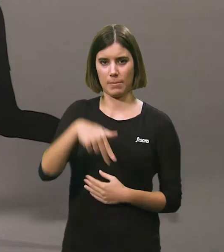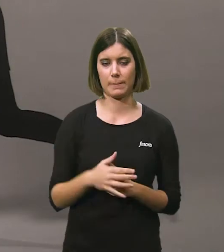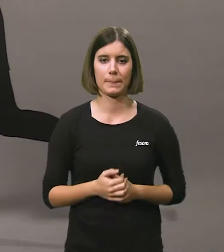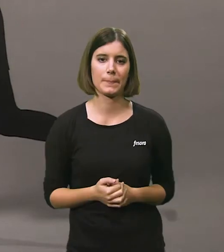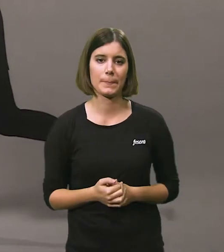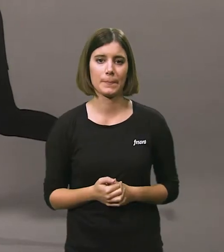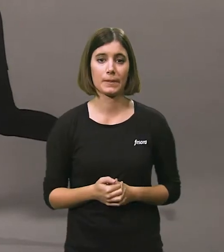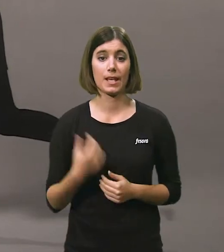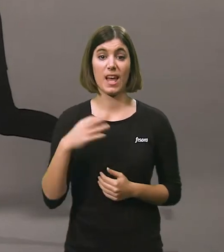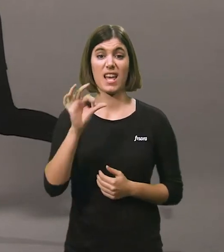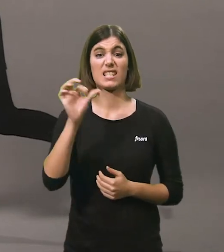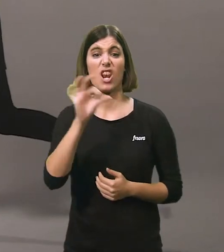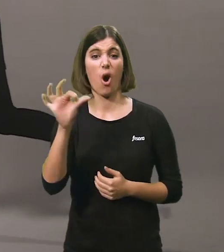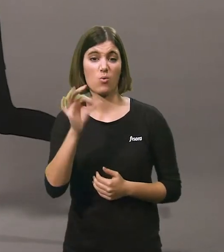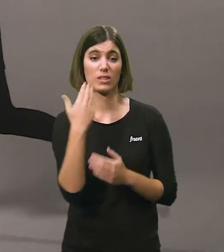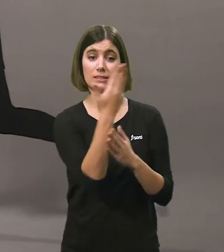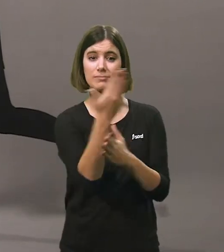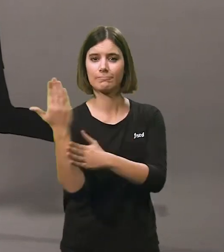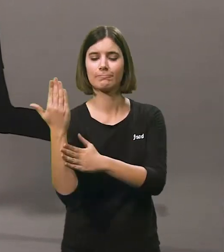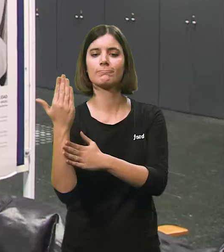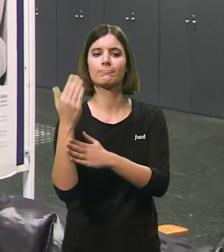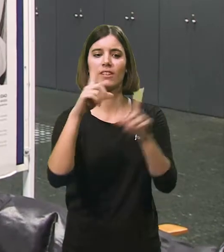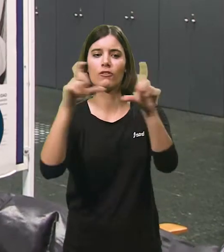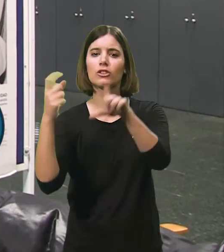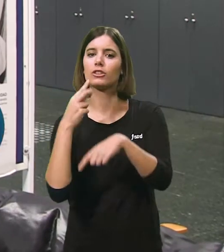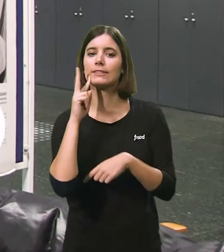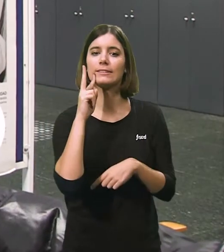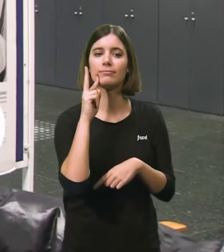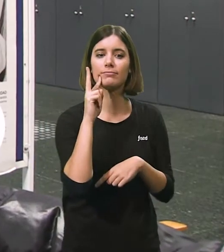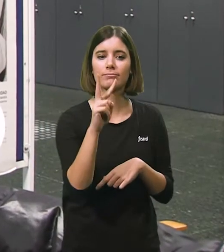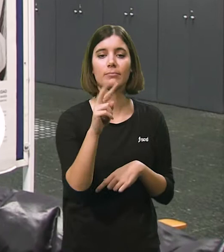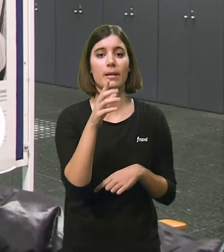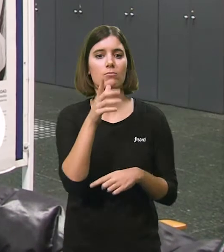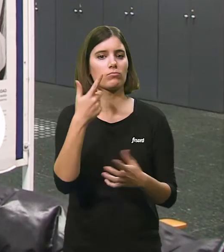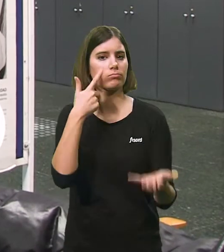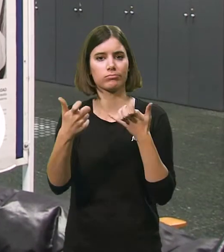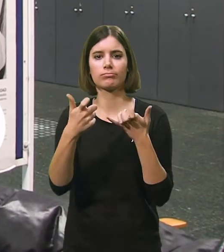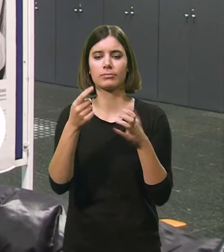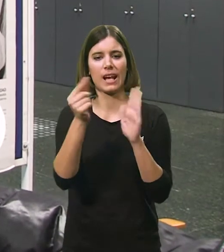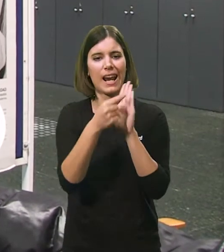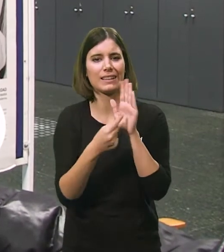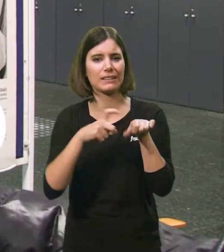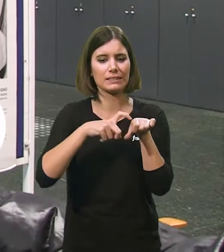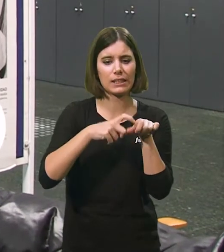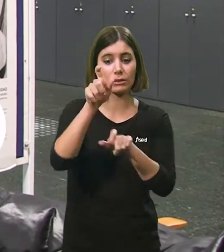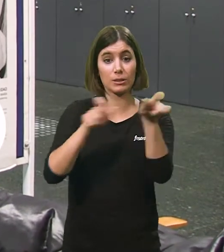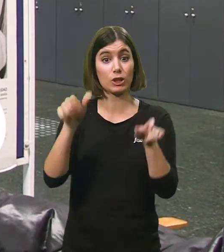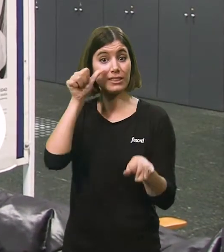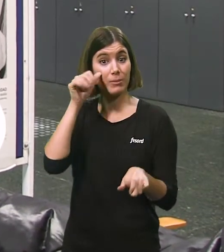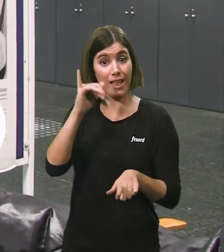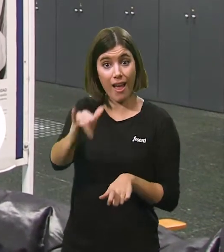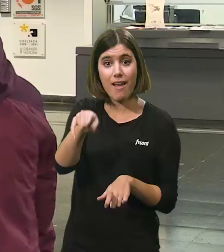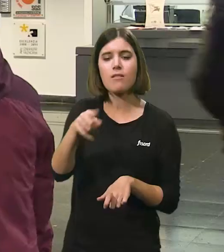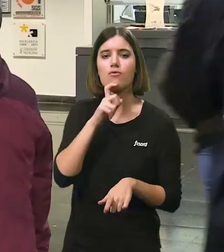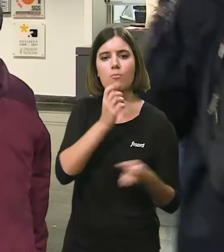intel·lectuals. La Slow Emotion és una exposició en la que reflexa molt bé quines són les característiques, la manera de viure de les persones amb